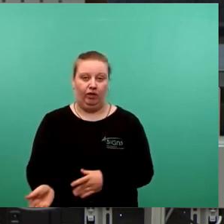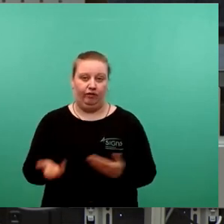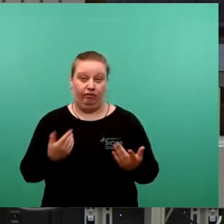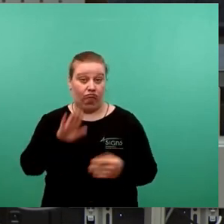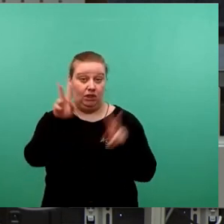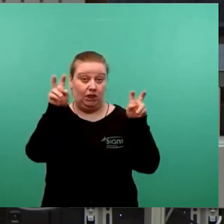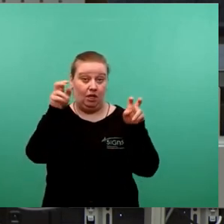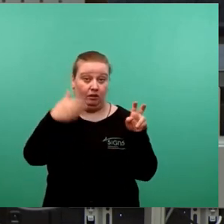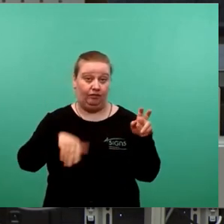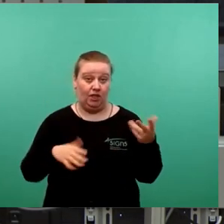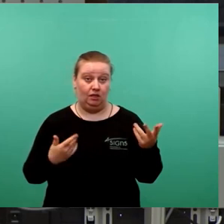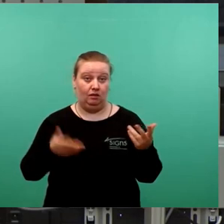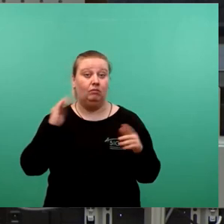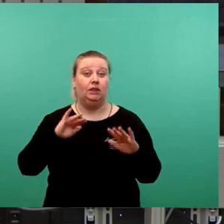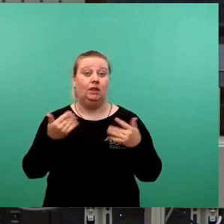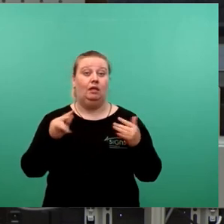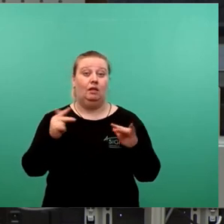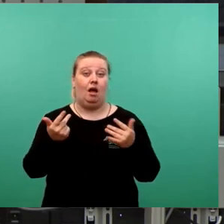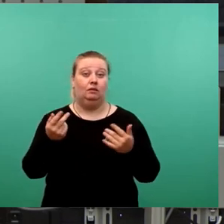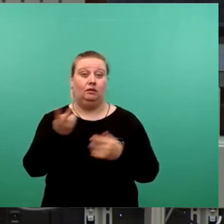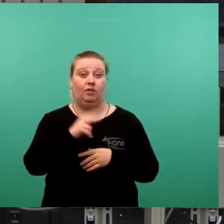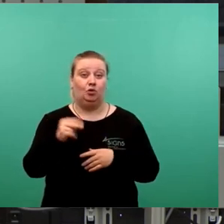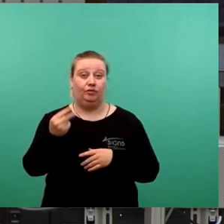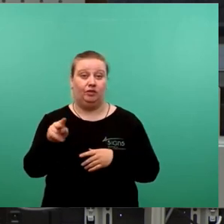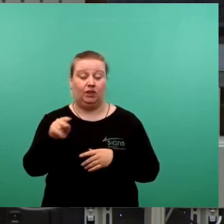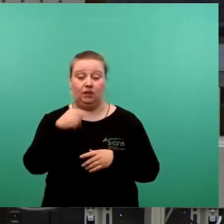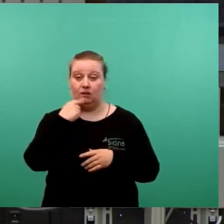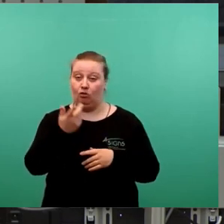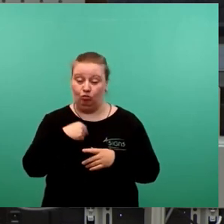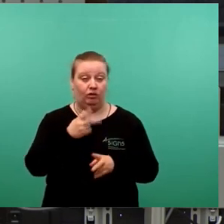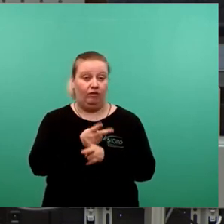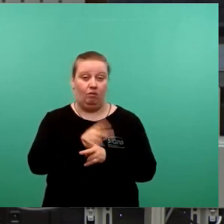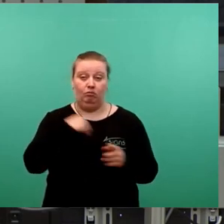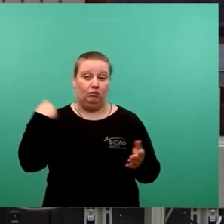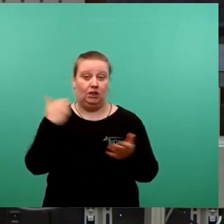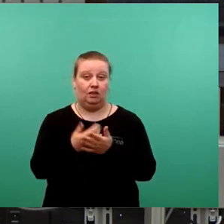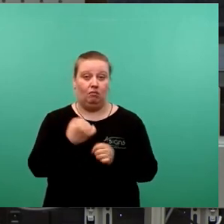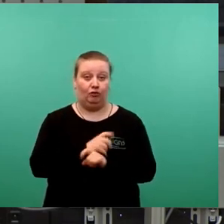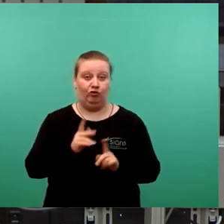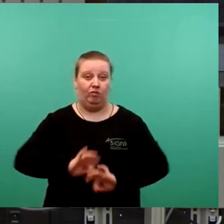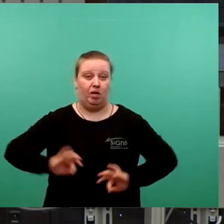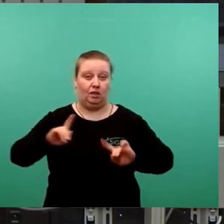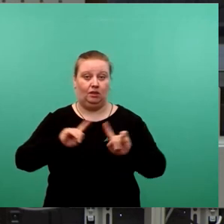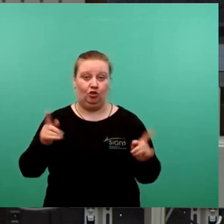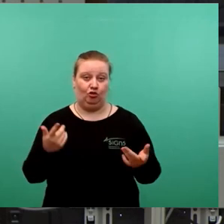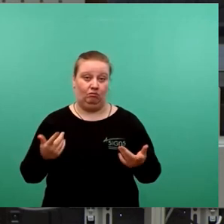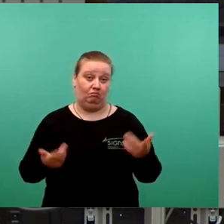was Sie am 10.08.2022 geäußert haben. Seit dahin hat sie nicht mehr gemacht. Also es kann sich nie verbessert haben. Aus dem Grund